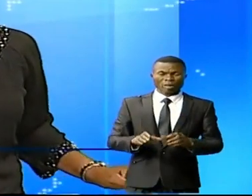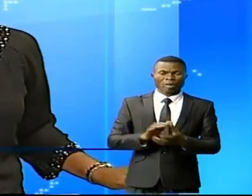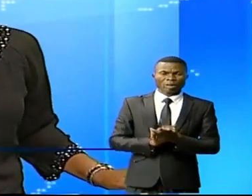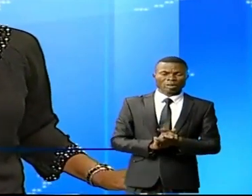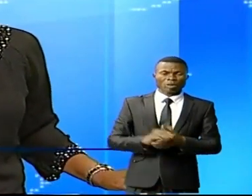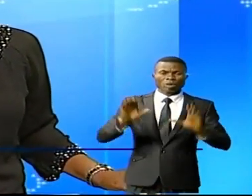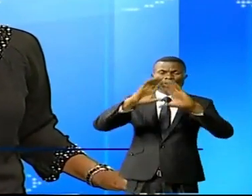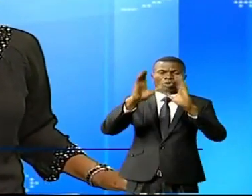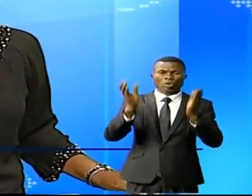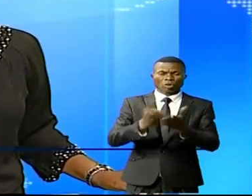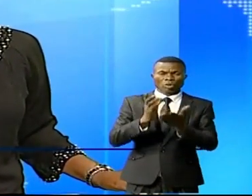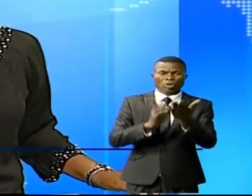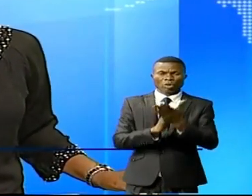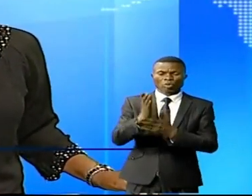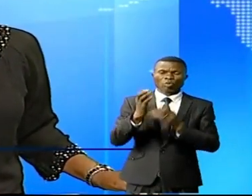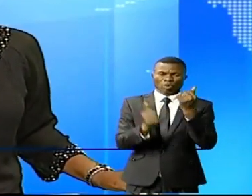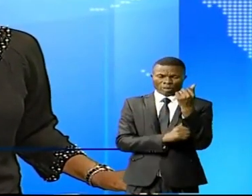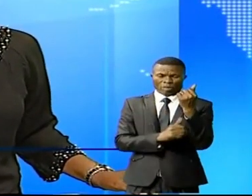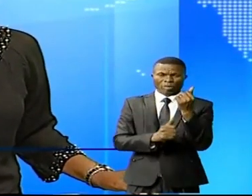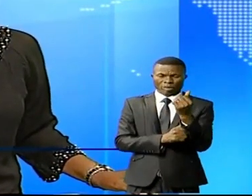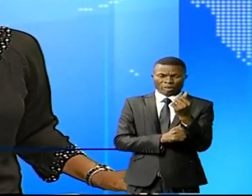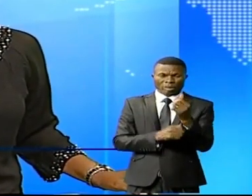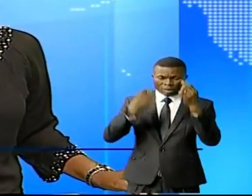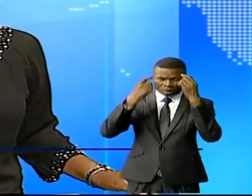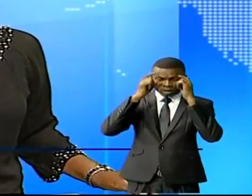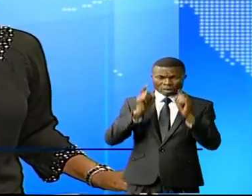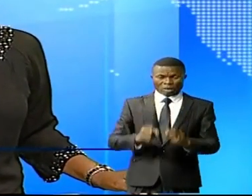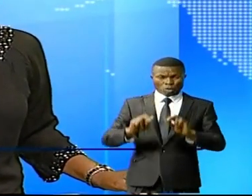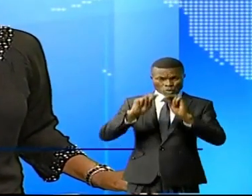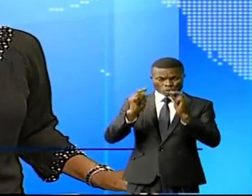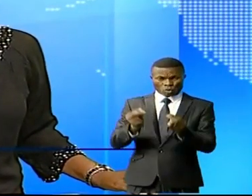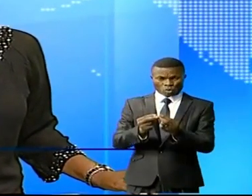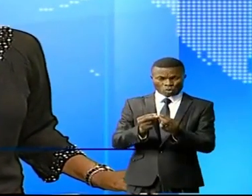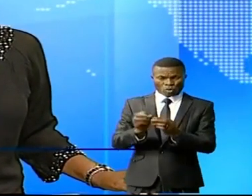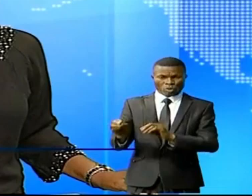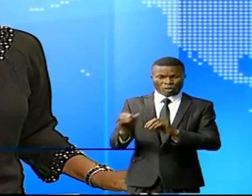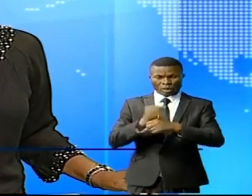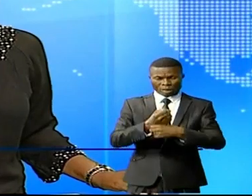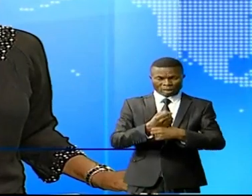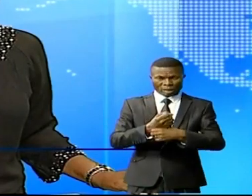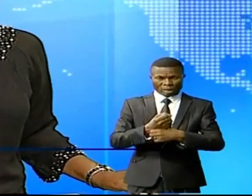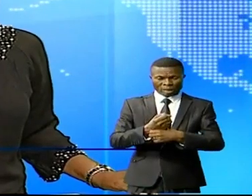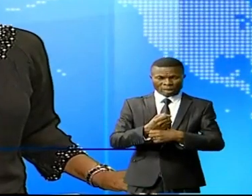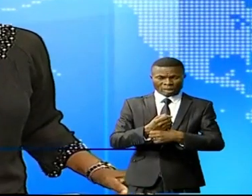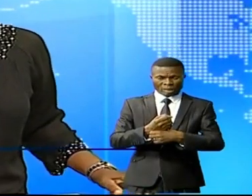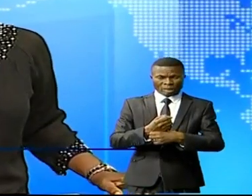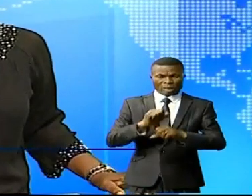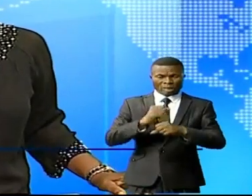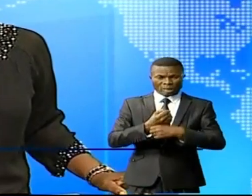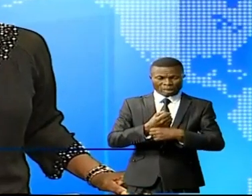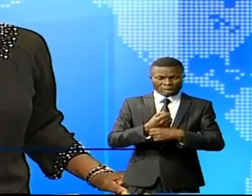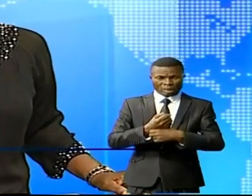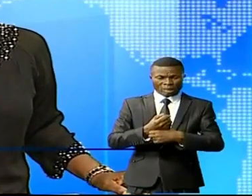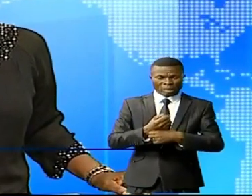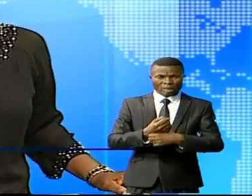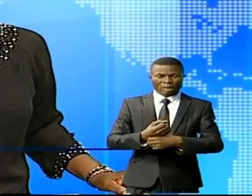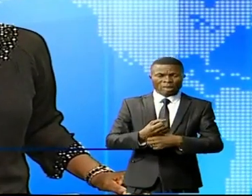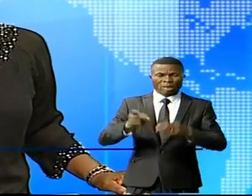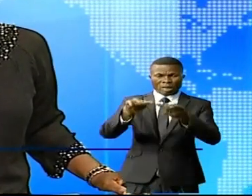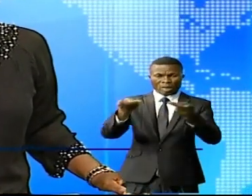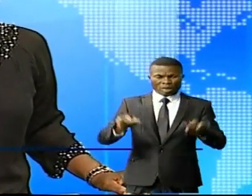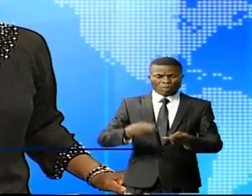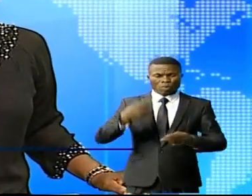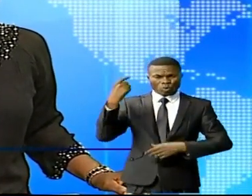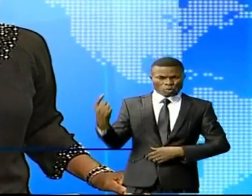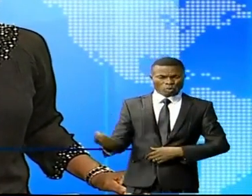Commission de droit de l'homme. Il a décidé de la mise en place d'un cadre permanent